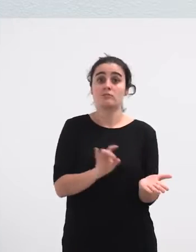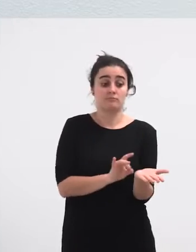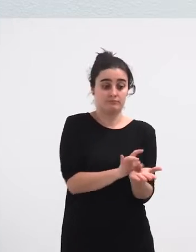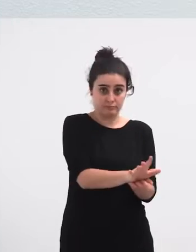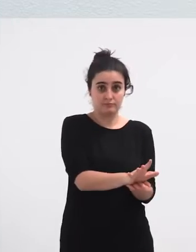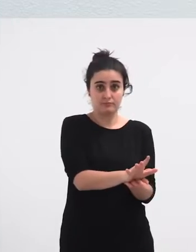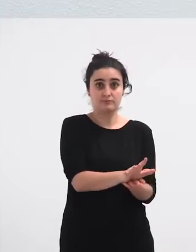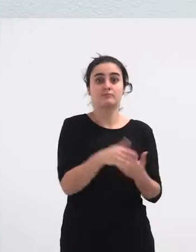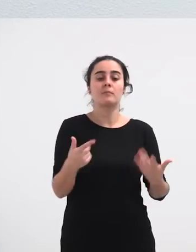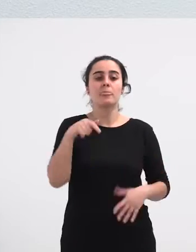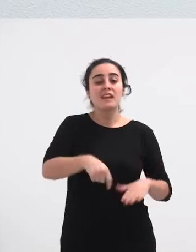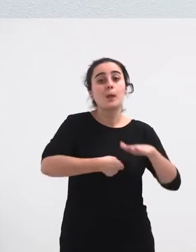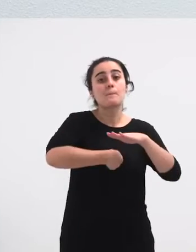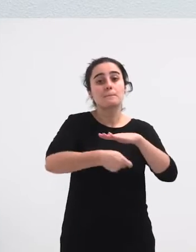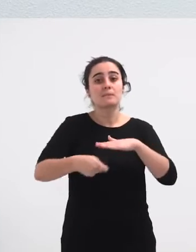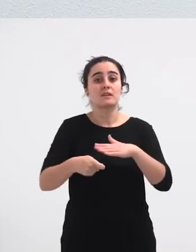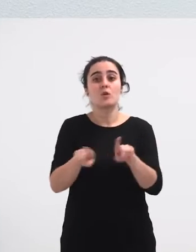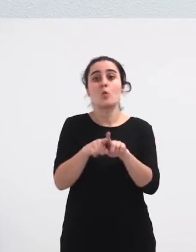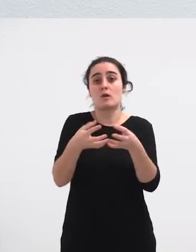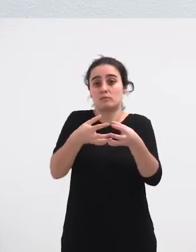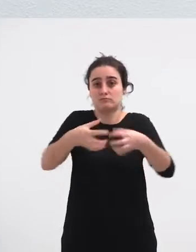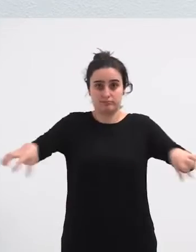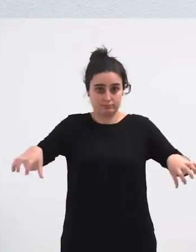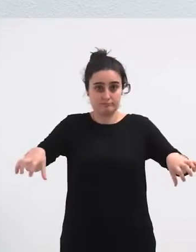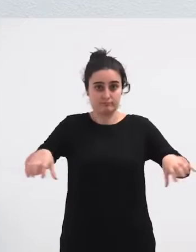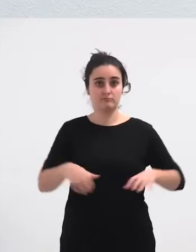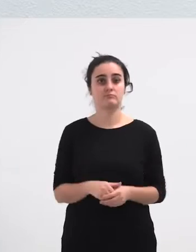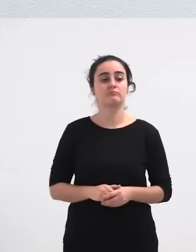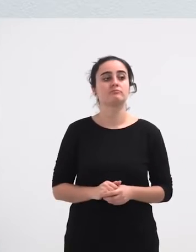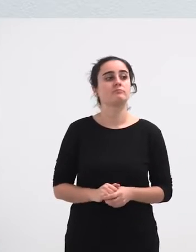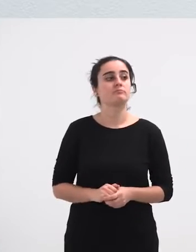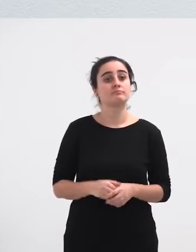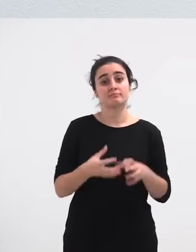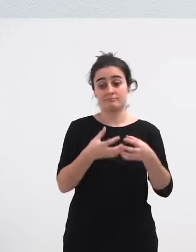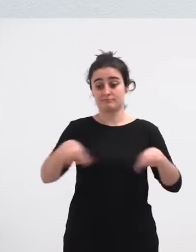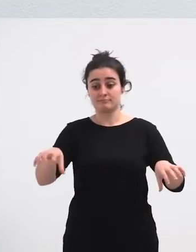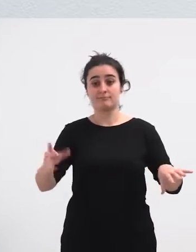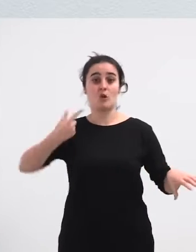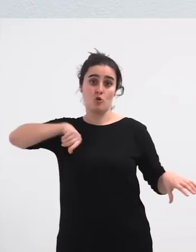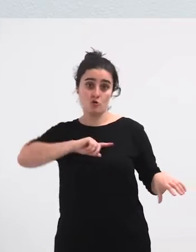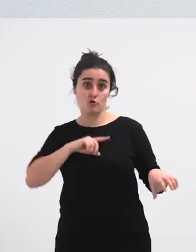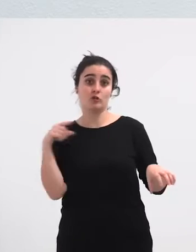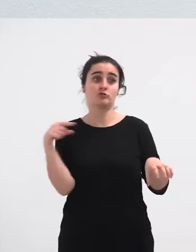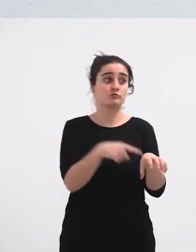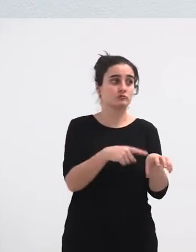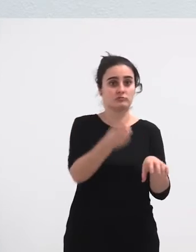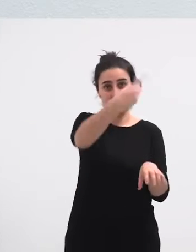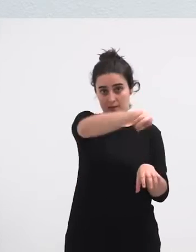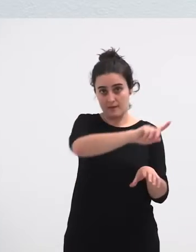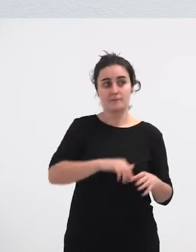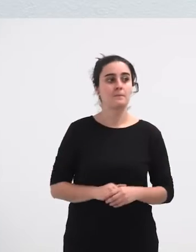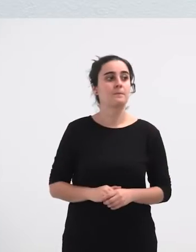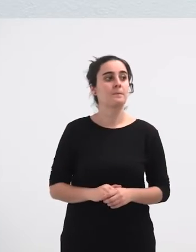Eta gazteiz bi taldetan banatuta geratu zen Alde batetik gurea, beste atletik aiena